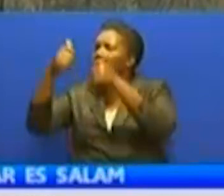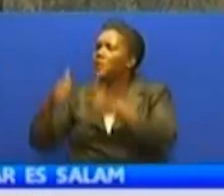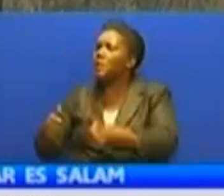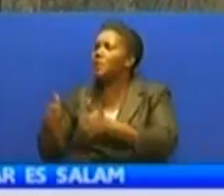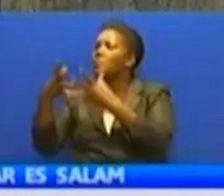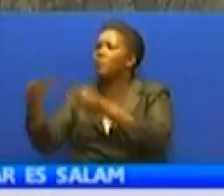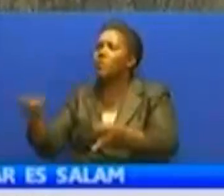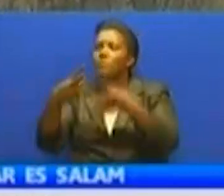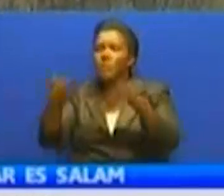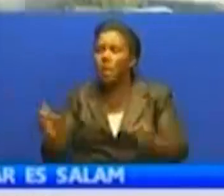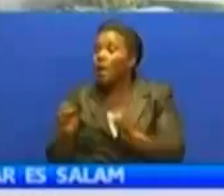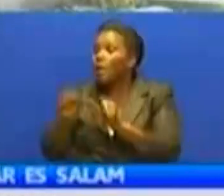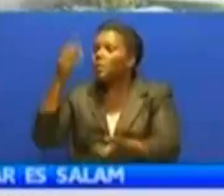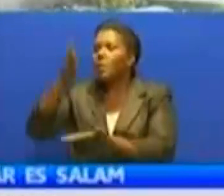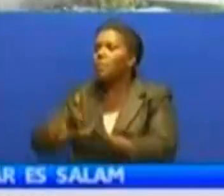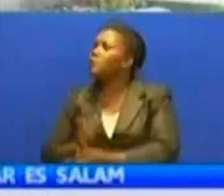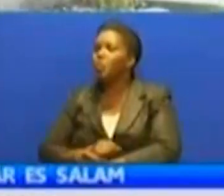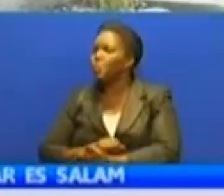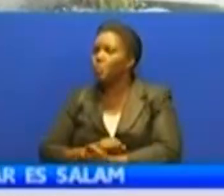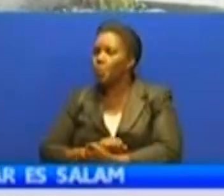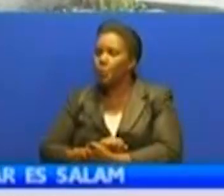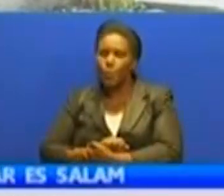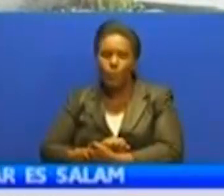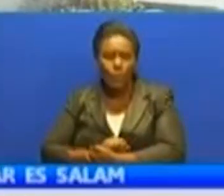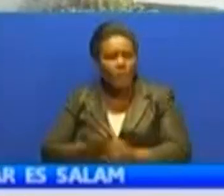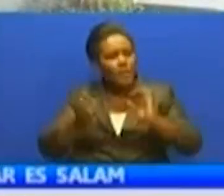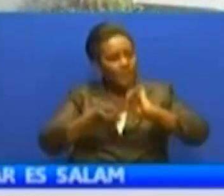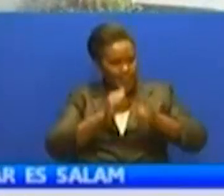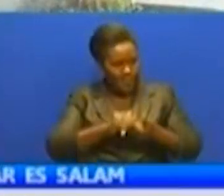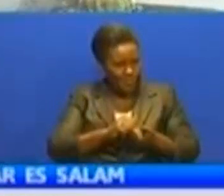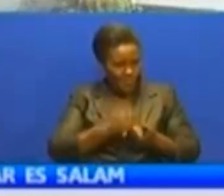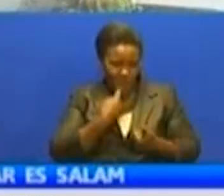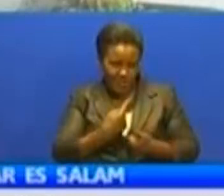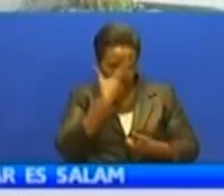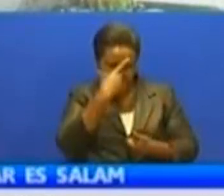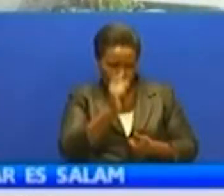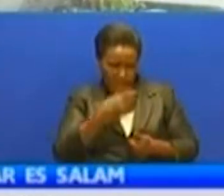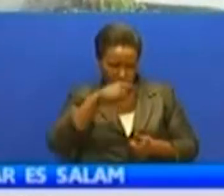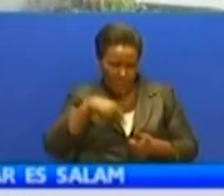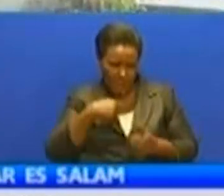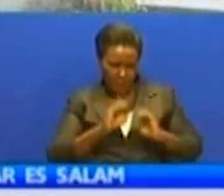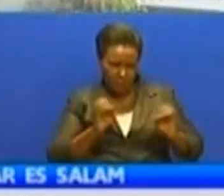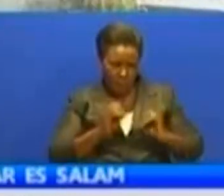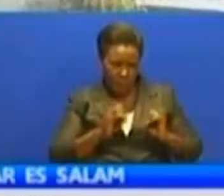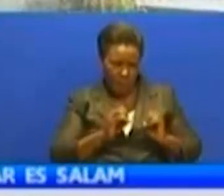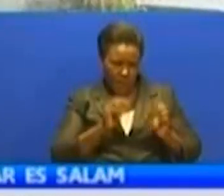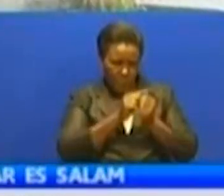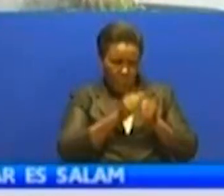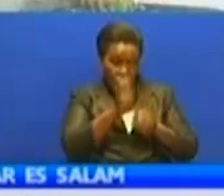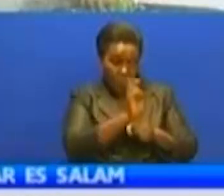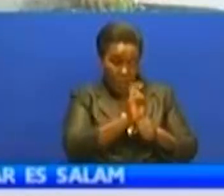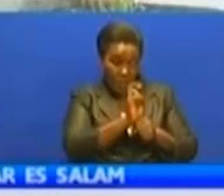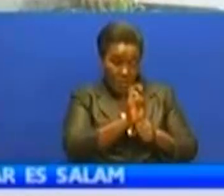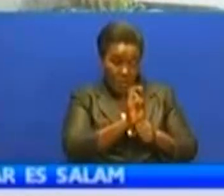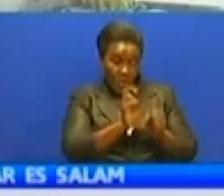taruki kumbe hakuwa hampotea. Halikuwa tu mwenye hameenda semzaki ila hakuwa memuaga rafiki yaki. Tatizo sio kutokuwa na imani na vembo vya ulinzi na usalama.